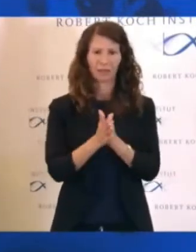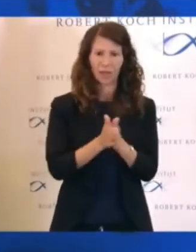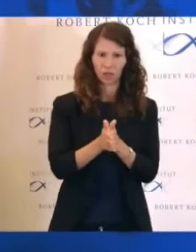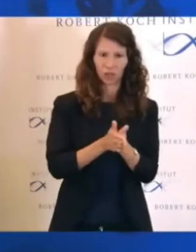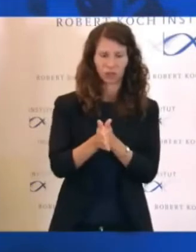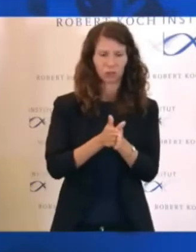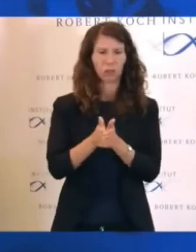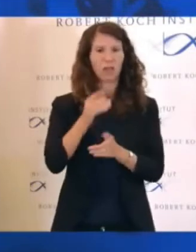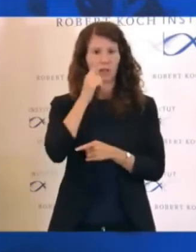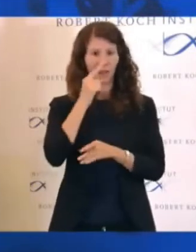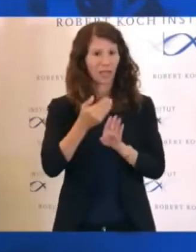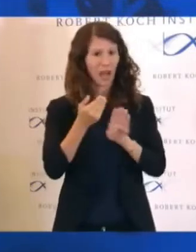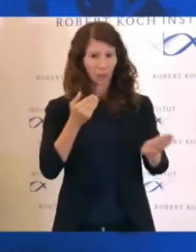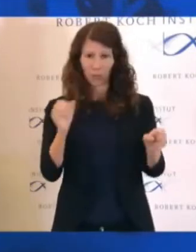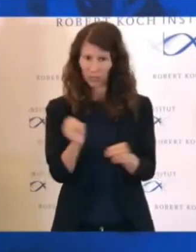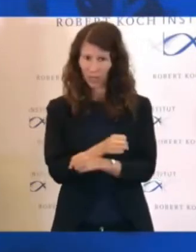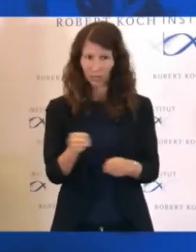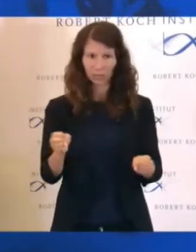Abstand nicht halten können,